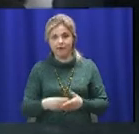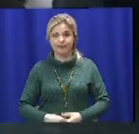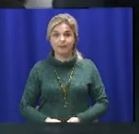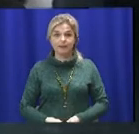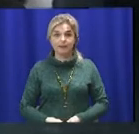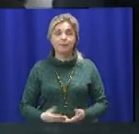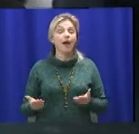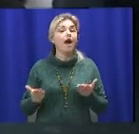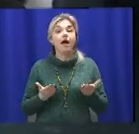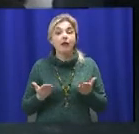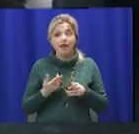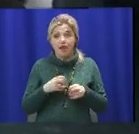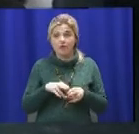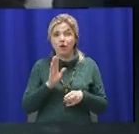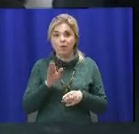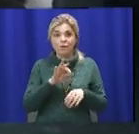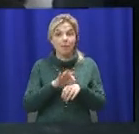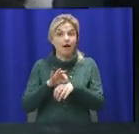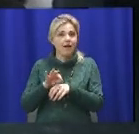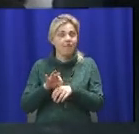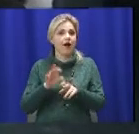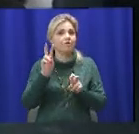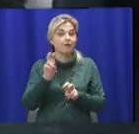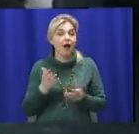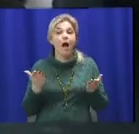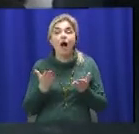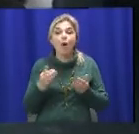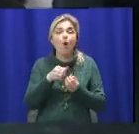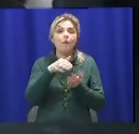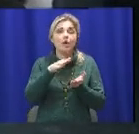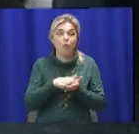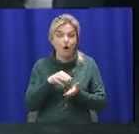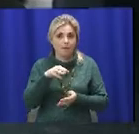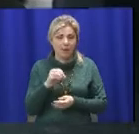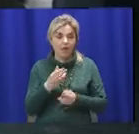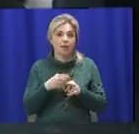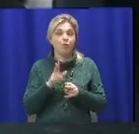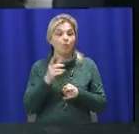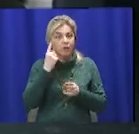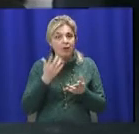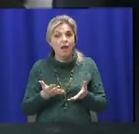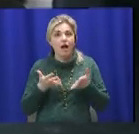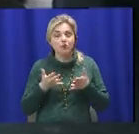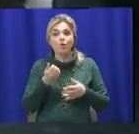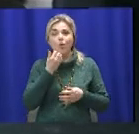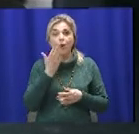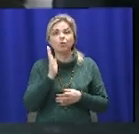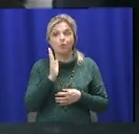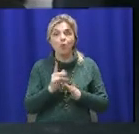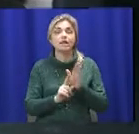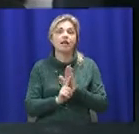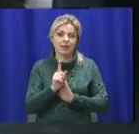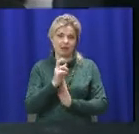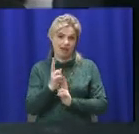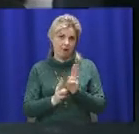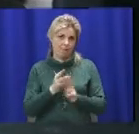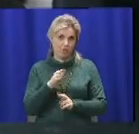Какі це будуть заболівання, в якому об'ємі, це буде ясно, вже коли буде даний старт реформы